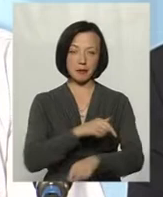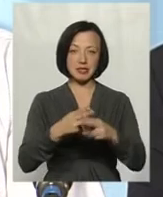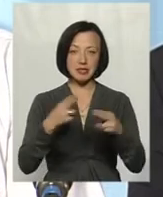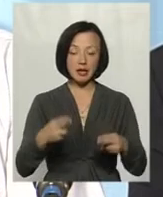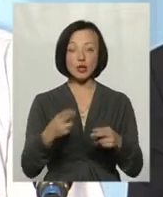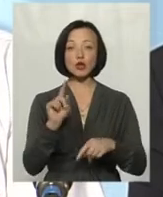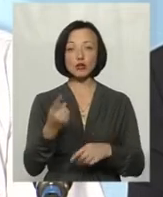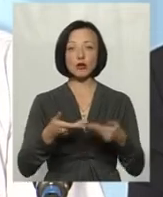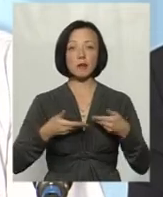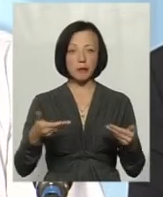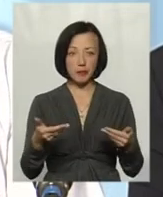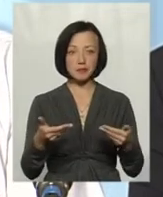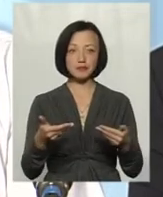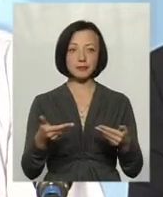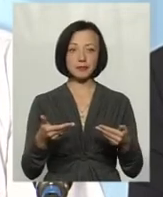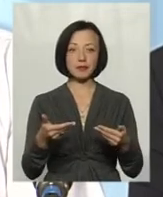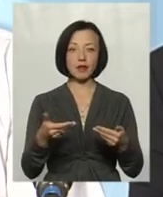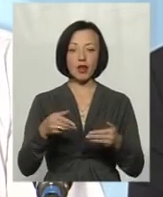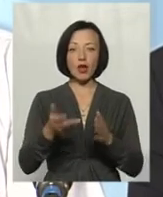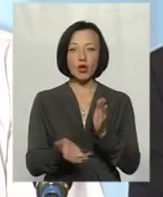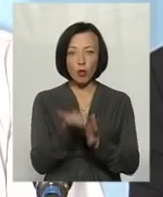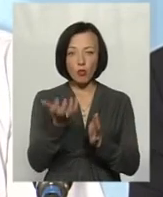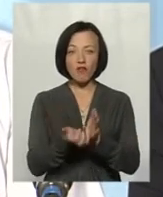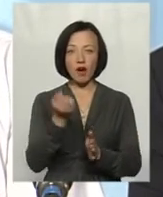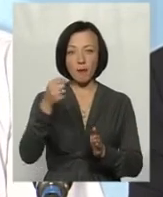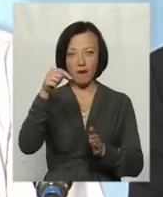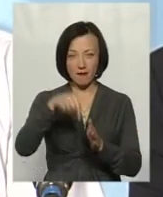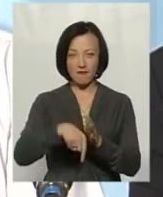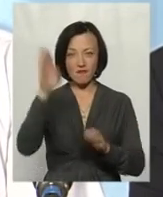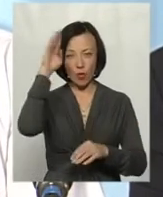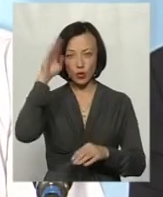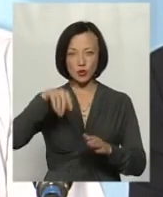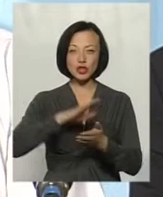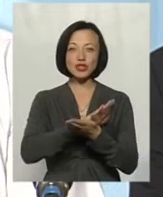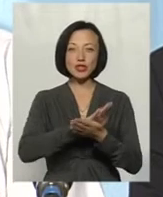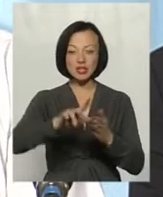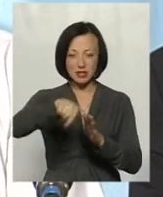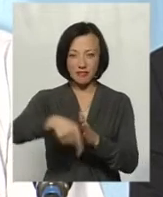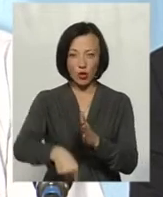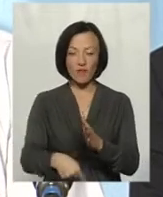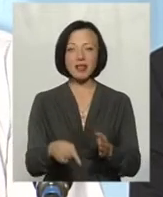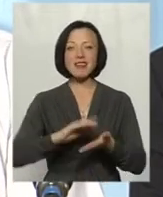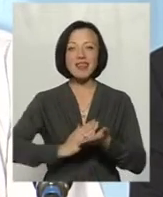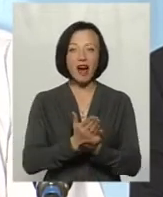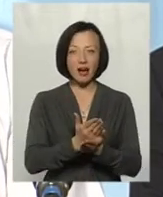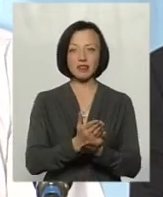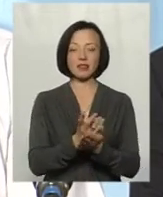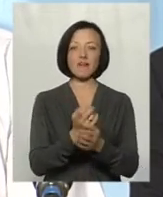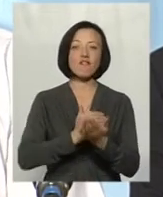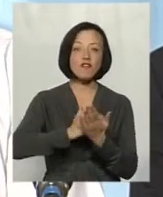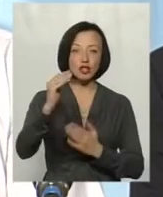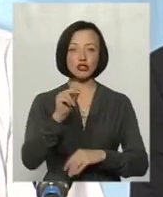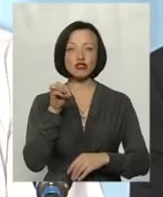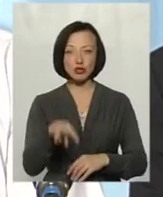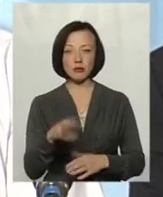тому, що ми піднімаємо 100% воду з артезіанських свердловин, що вже само собою говорить про те, що якість на порядок вища, чим